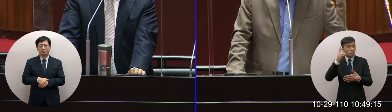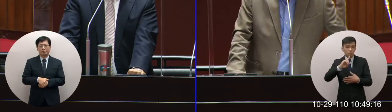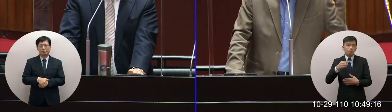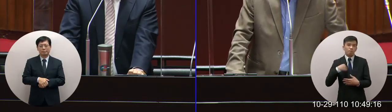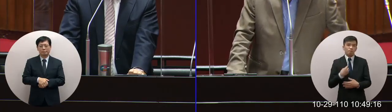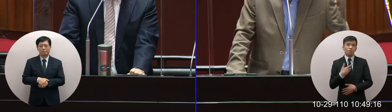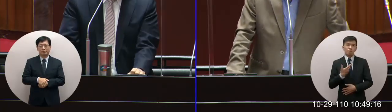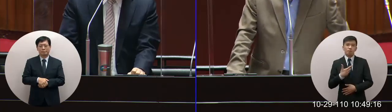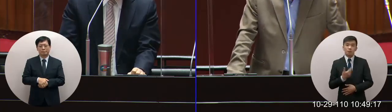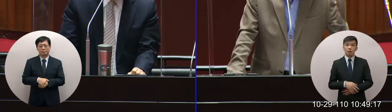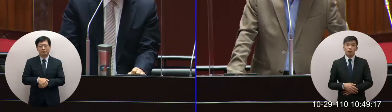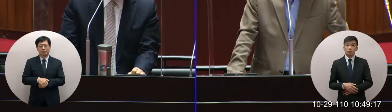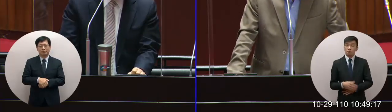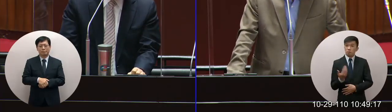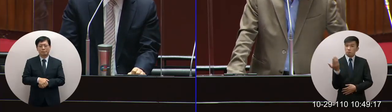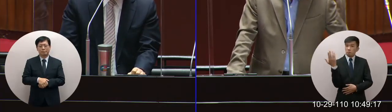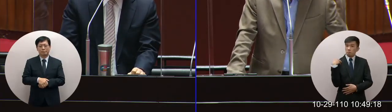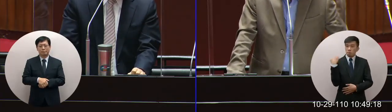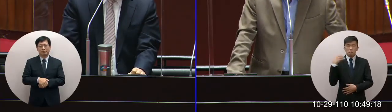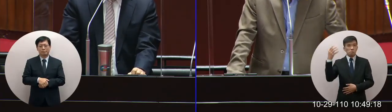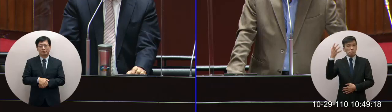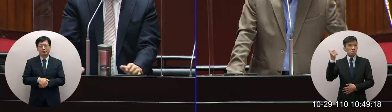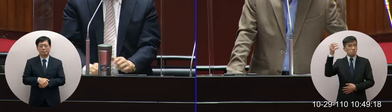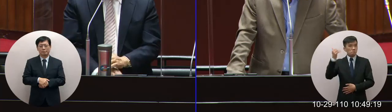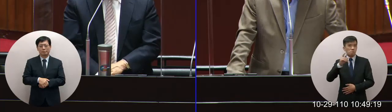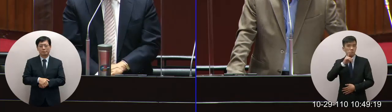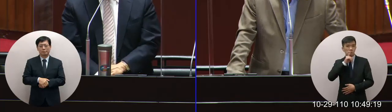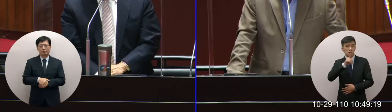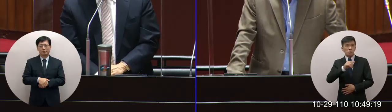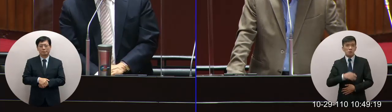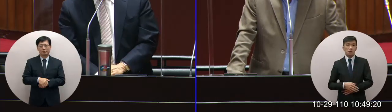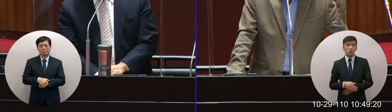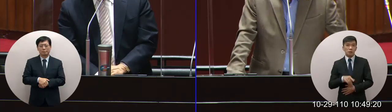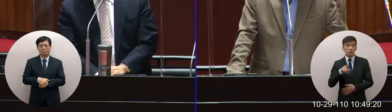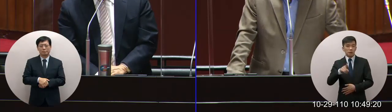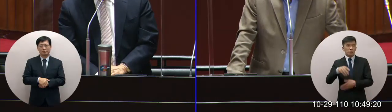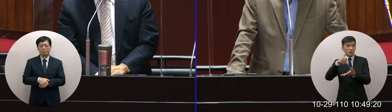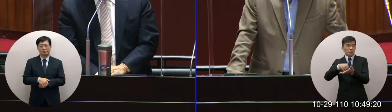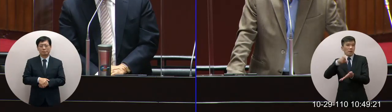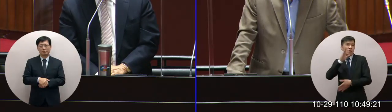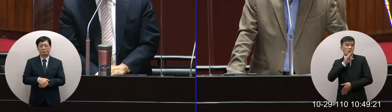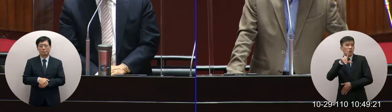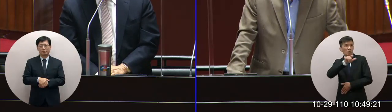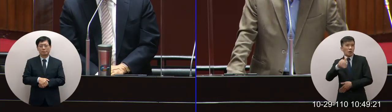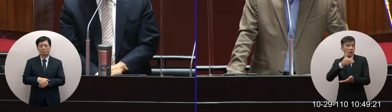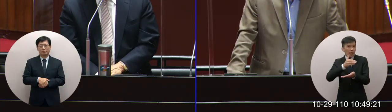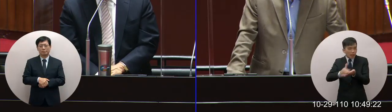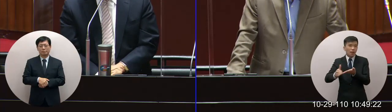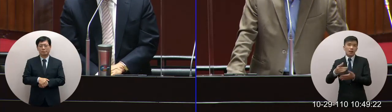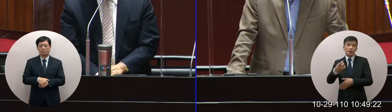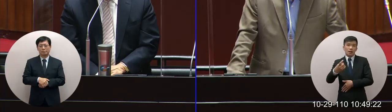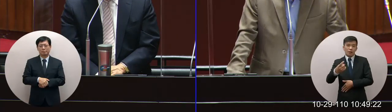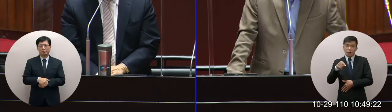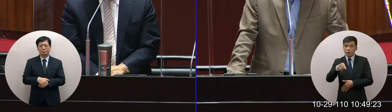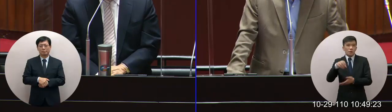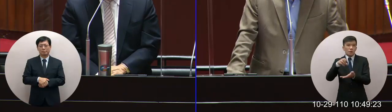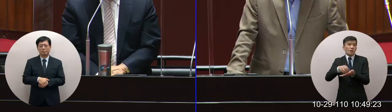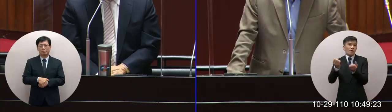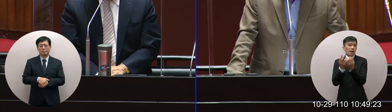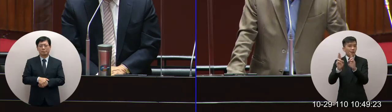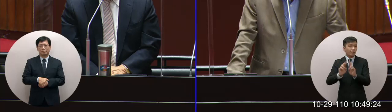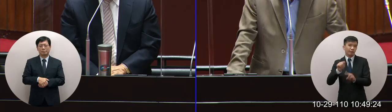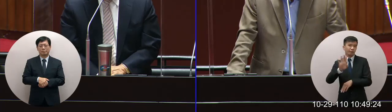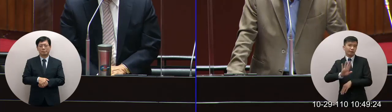解他過去一直在講說這個沒有辦法處理核廢料就不應該使用核能